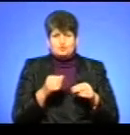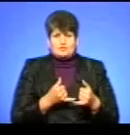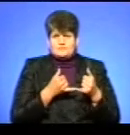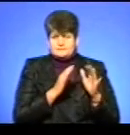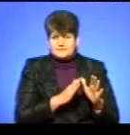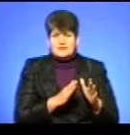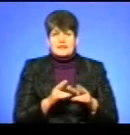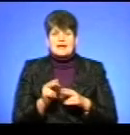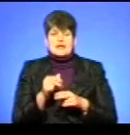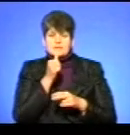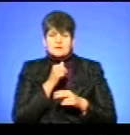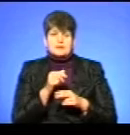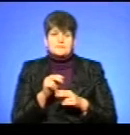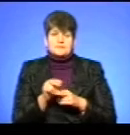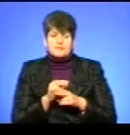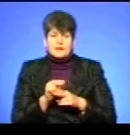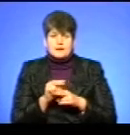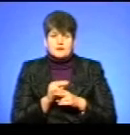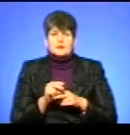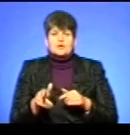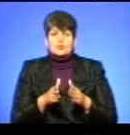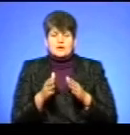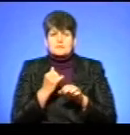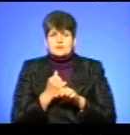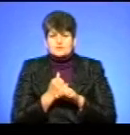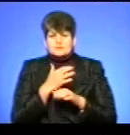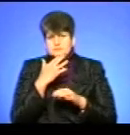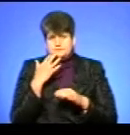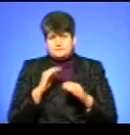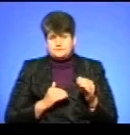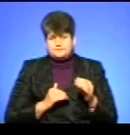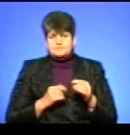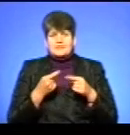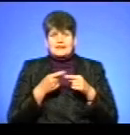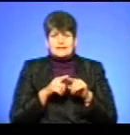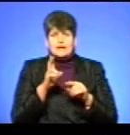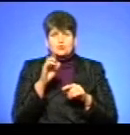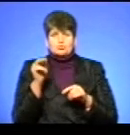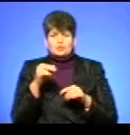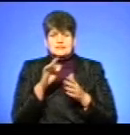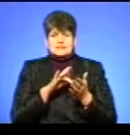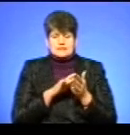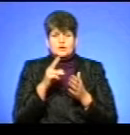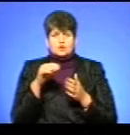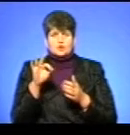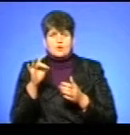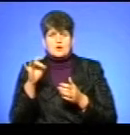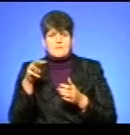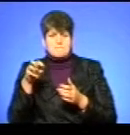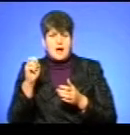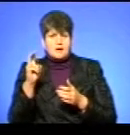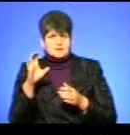утриманні доріг працюють не тільки облавтодор. На сьогоднішній момент у нас працює Технобудцентр, і Дормакс, і